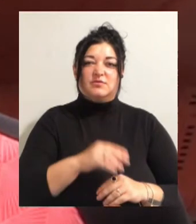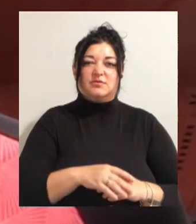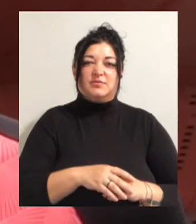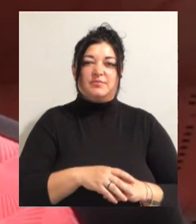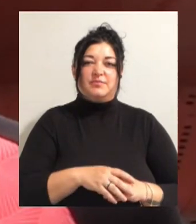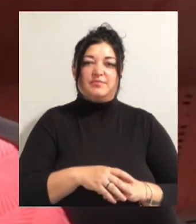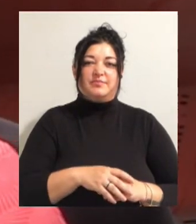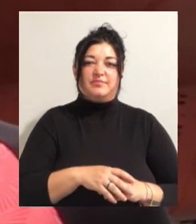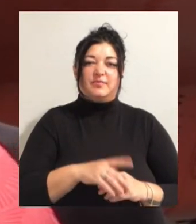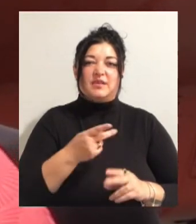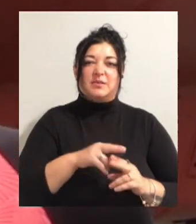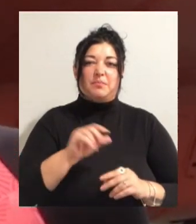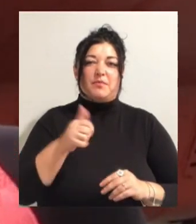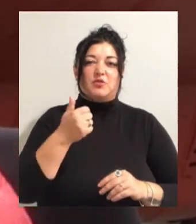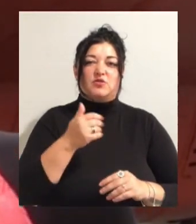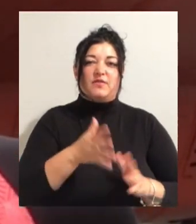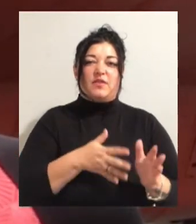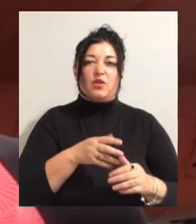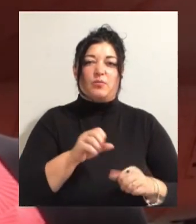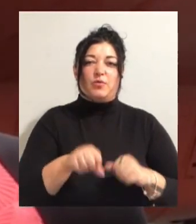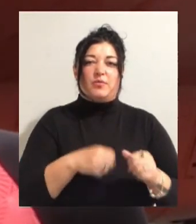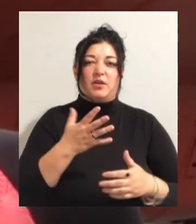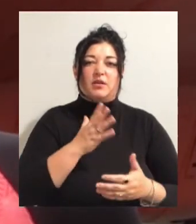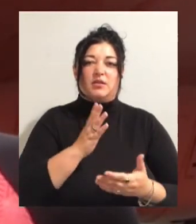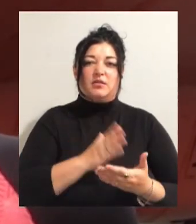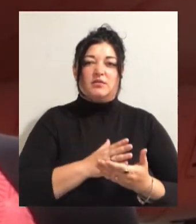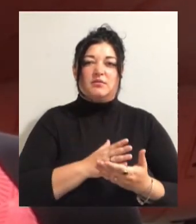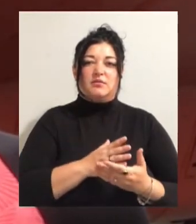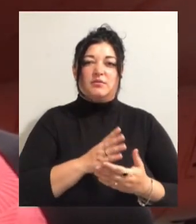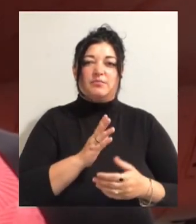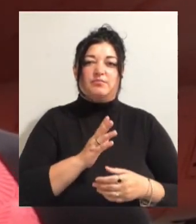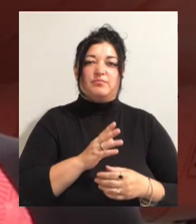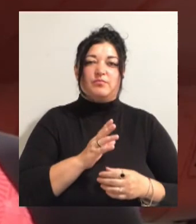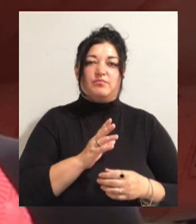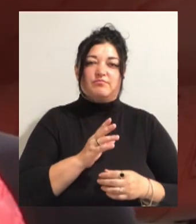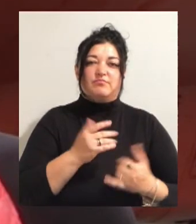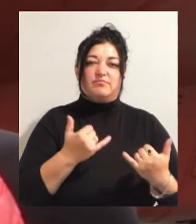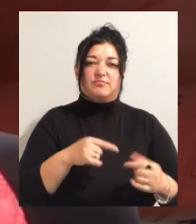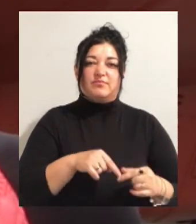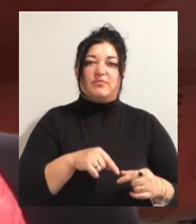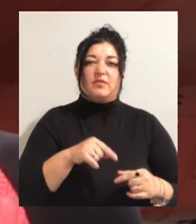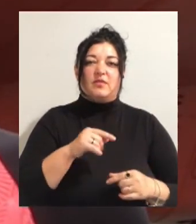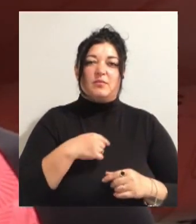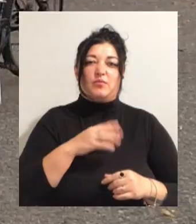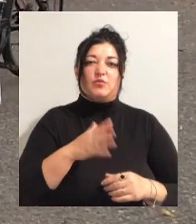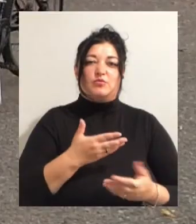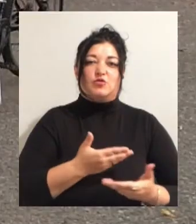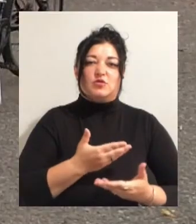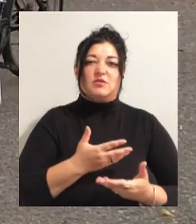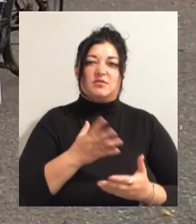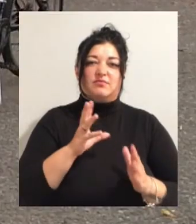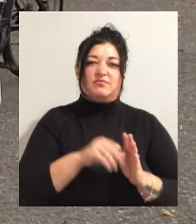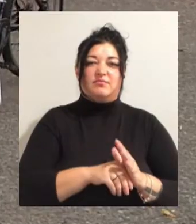наш перший велопробіг, під час якої ми будемо жити з власними наметами, в палатках будемо жити.